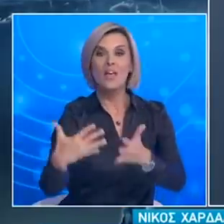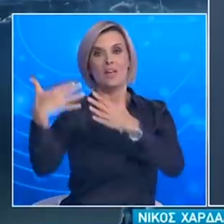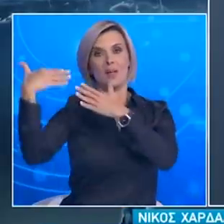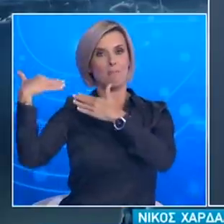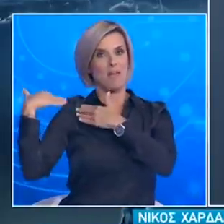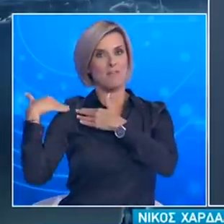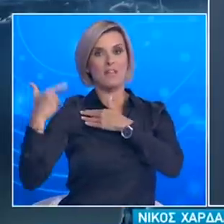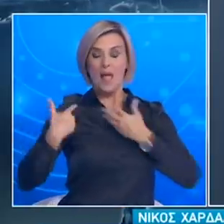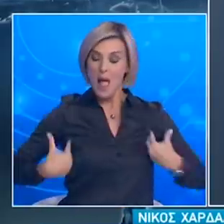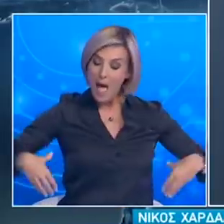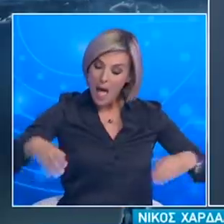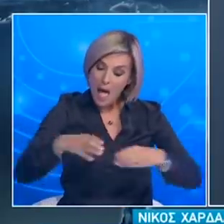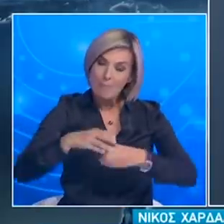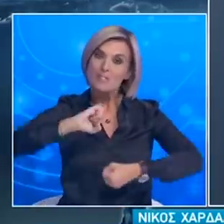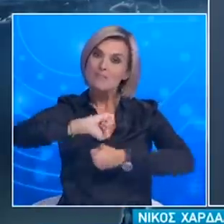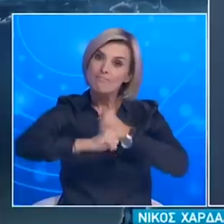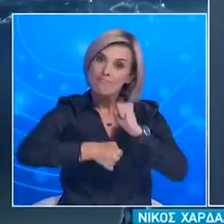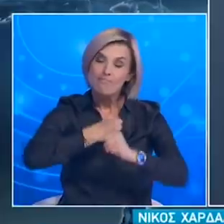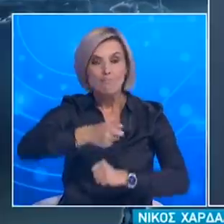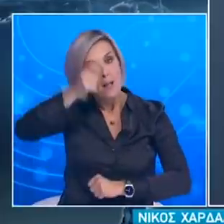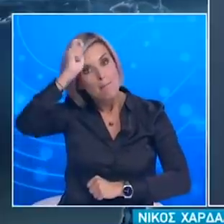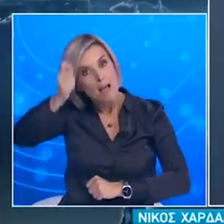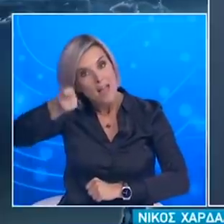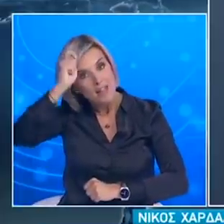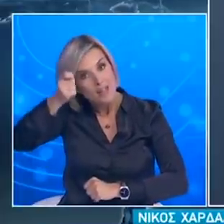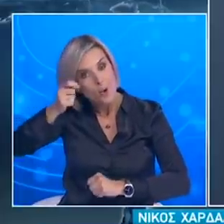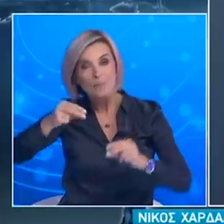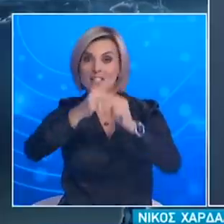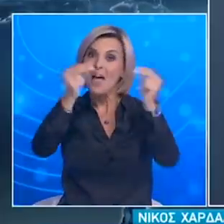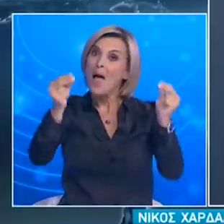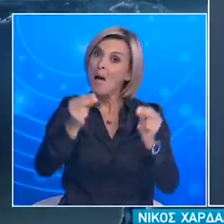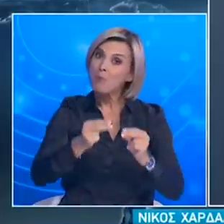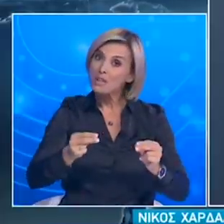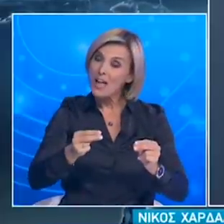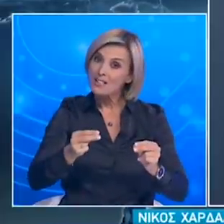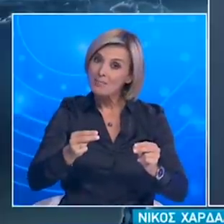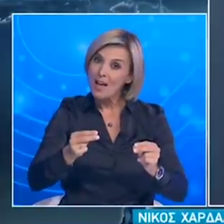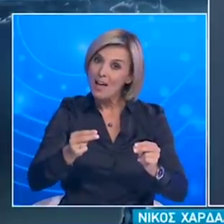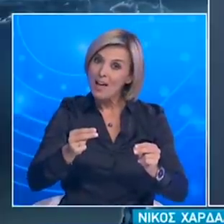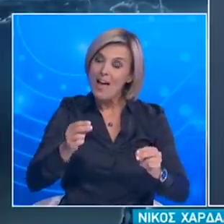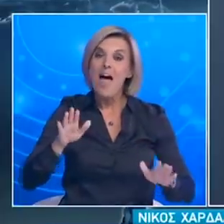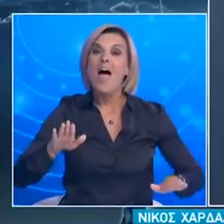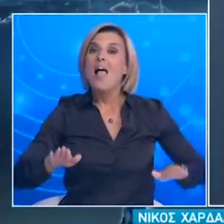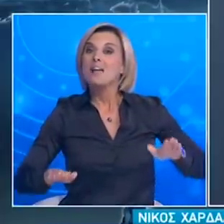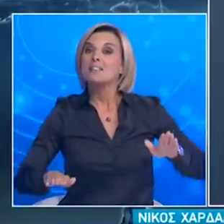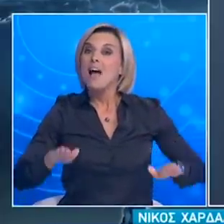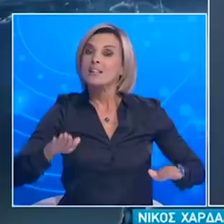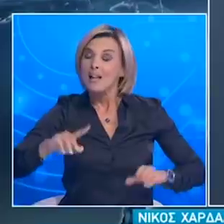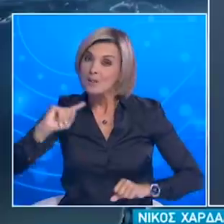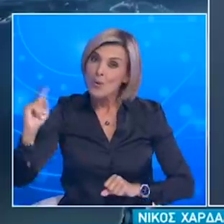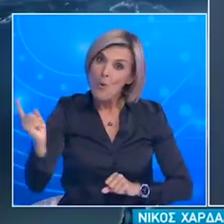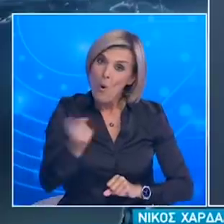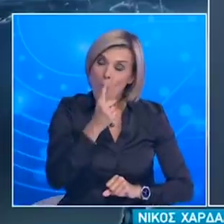και το αποτέλεσμα πρέπει να το παραδεχτούμε εξαρτάται από όλους μας όμως ακόμα δεν έχουμε κερδίσει τον πόλεμο